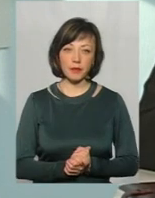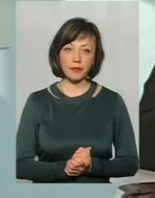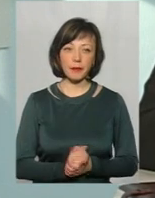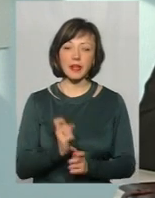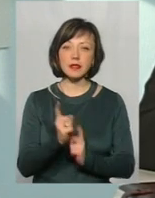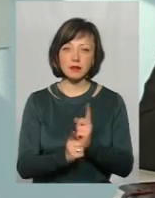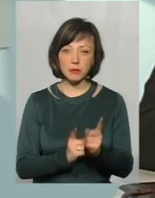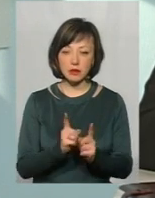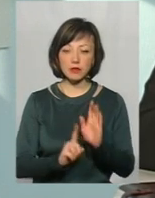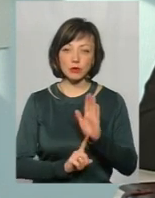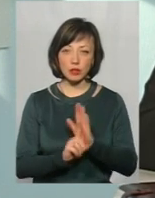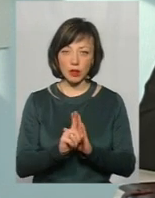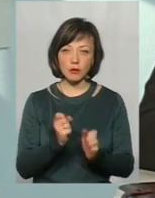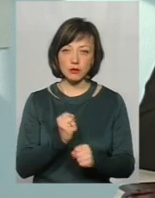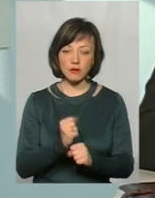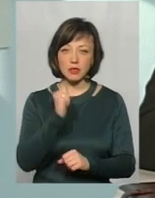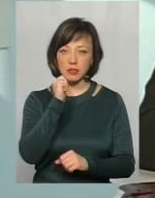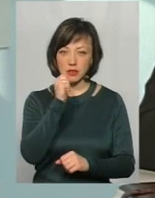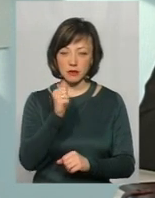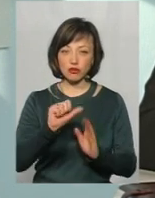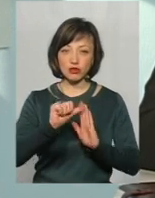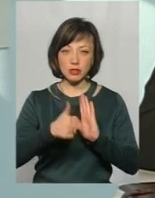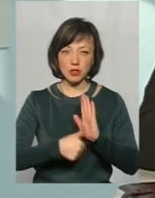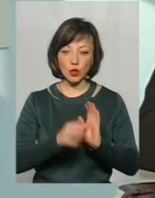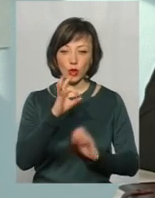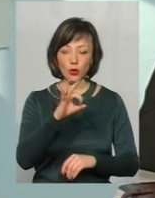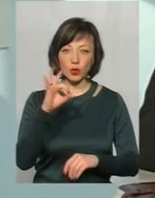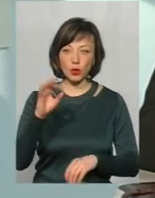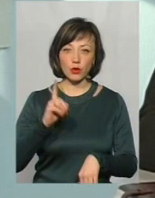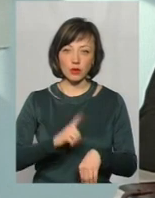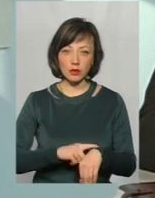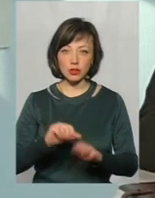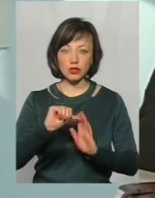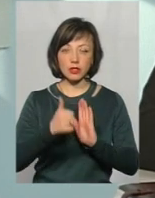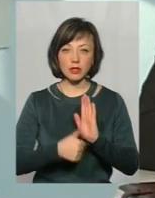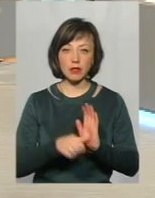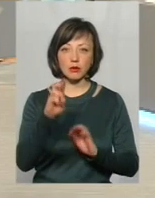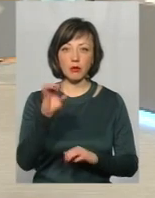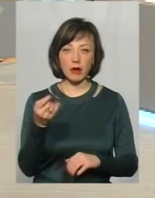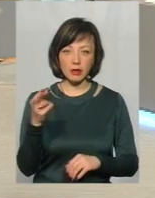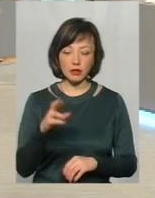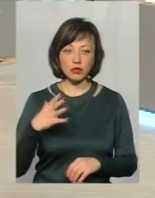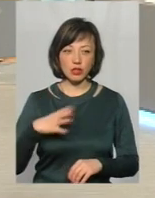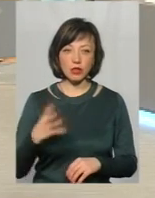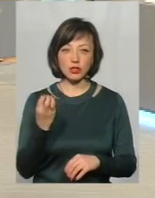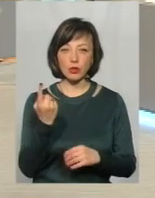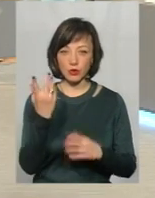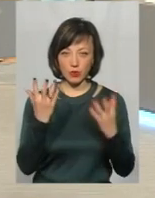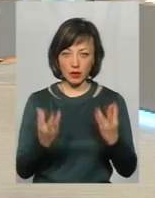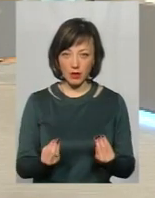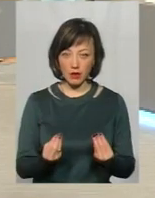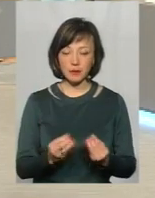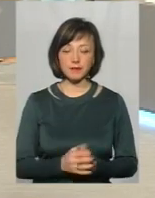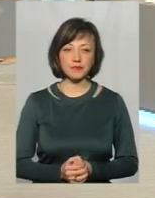зміни все ж таки набувають чинності в 0-0 годин 16 березня. Тобто, ми чекаємо ще одного дня, коли ці